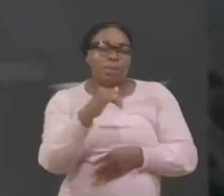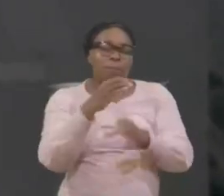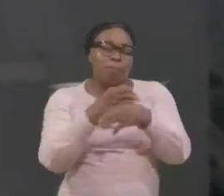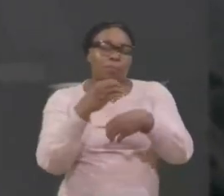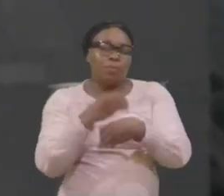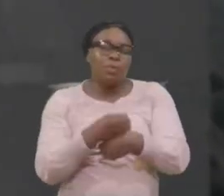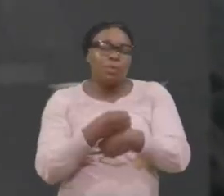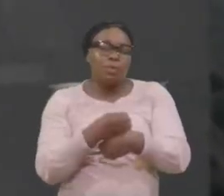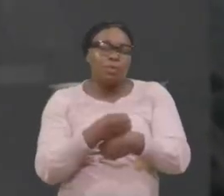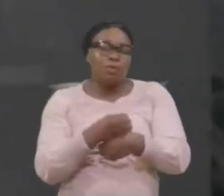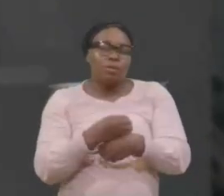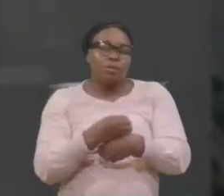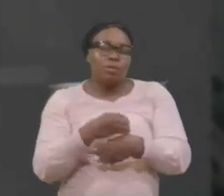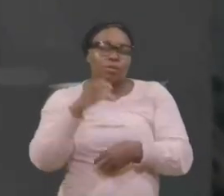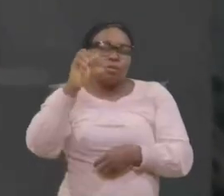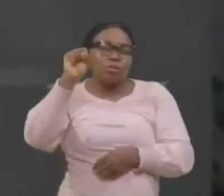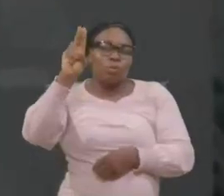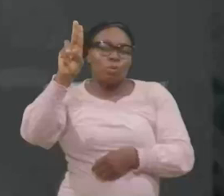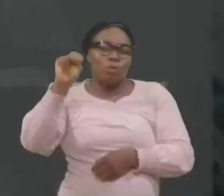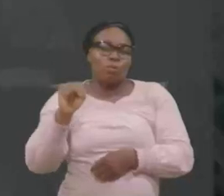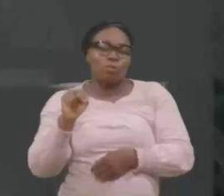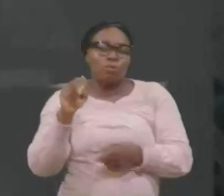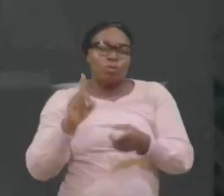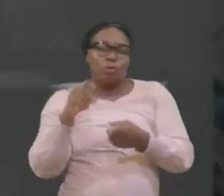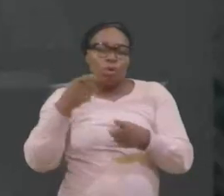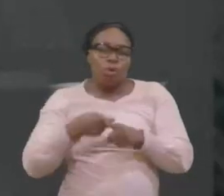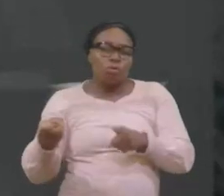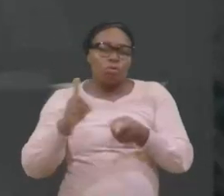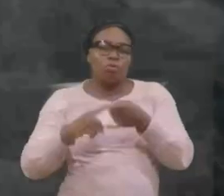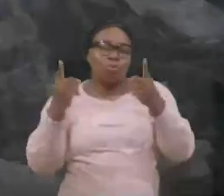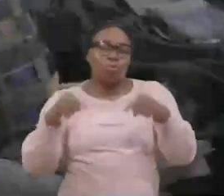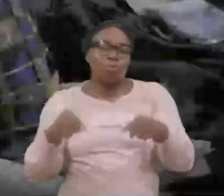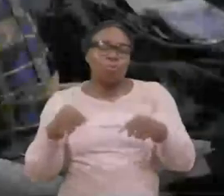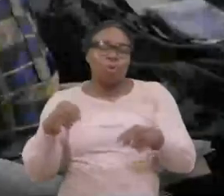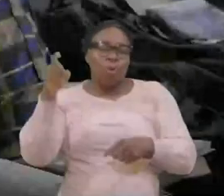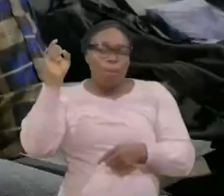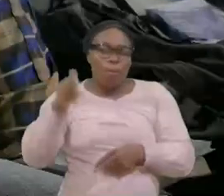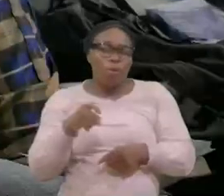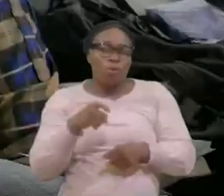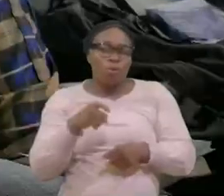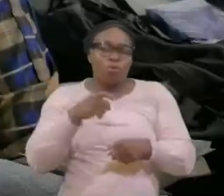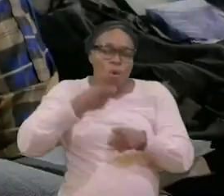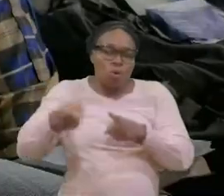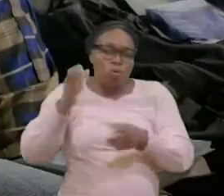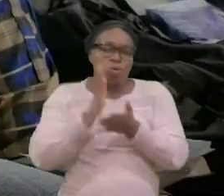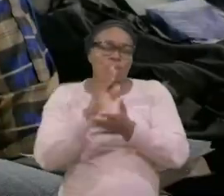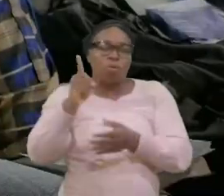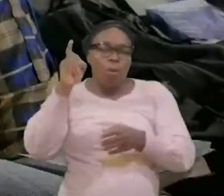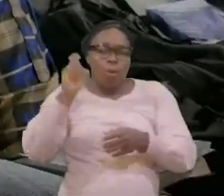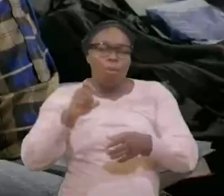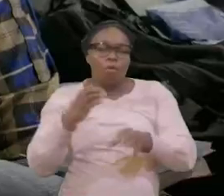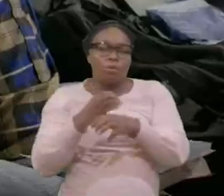leur serait ravi s'ils n'avaient fait tomber personne ils doivent faire tomber quelqu'un ils doivent provoquer quelqu'un ils doivent